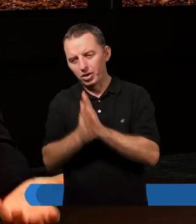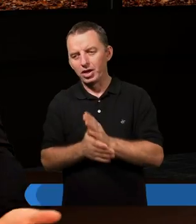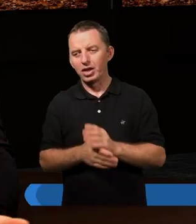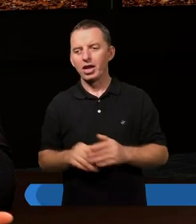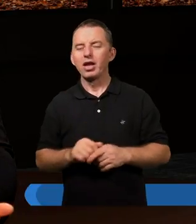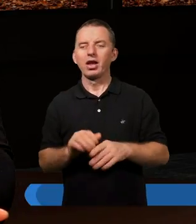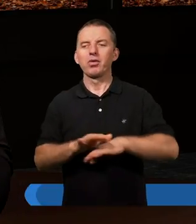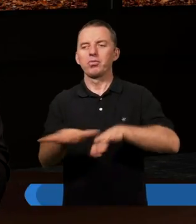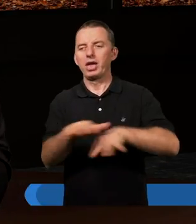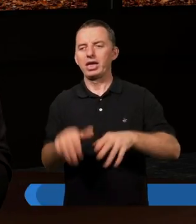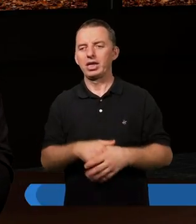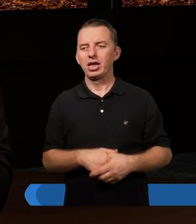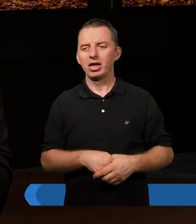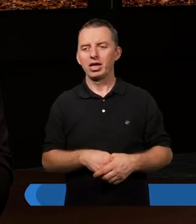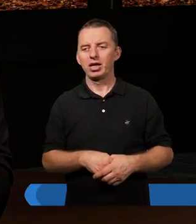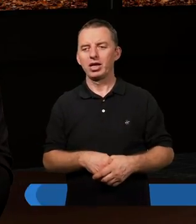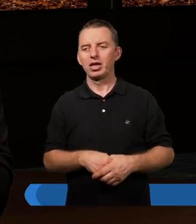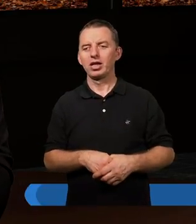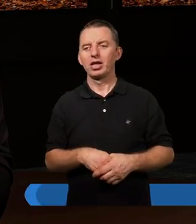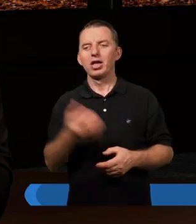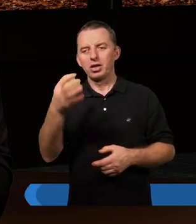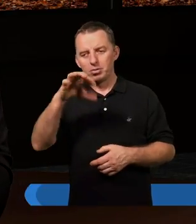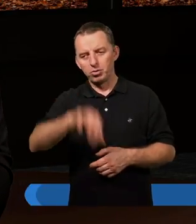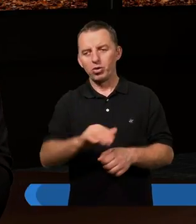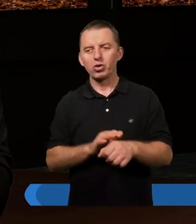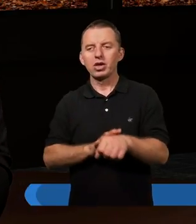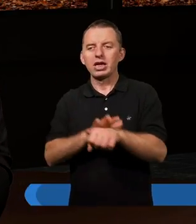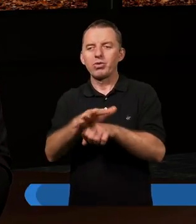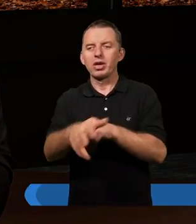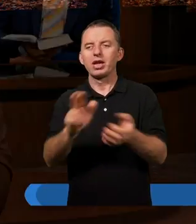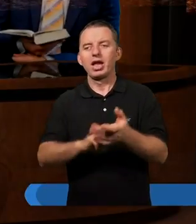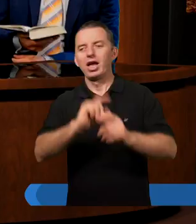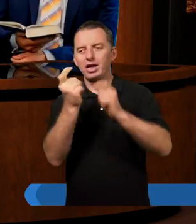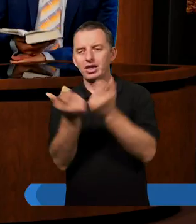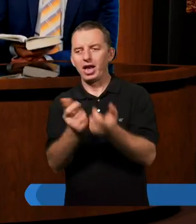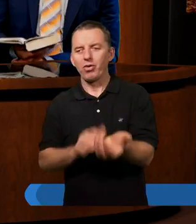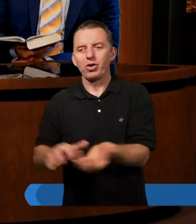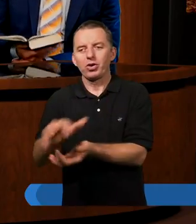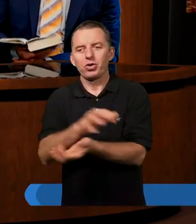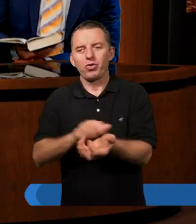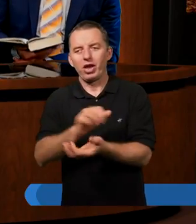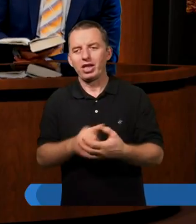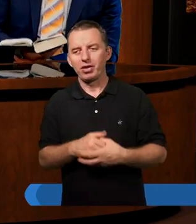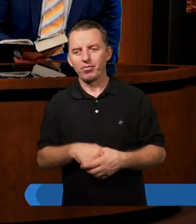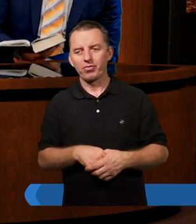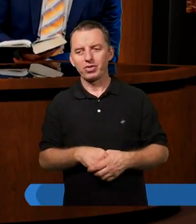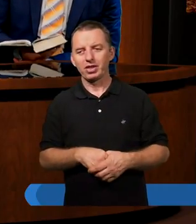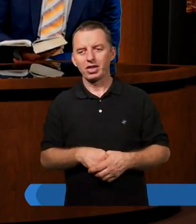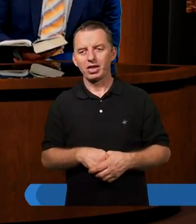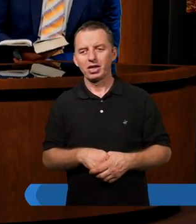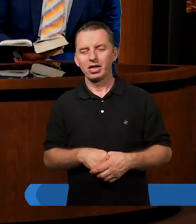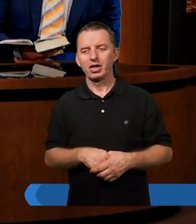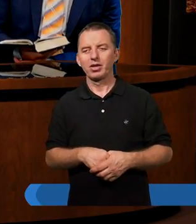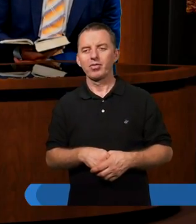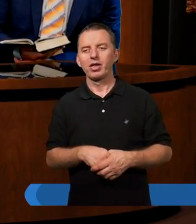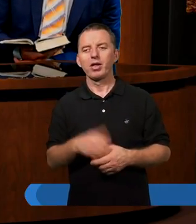paszczą lwa, powstał zbór słynny na cały świat. Na cały świat. Czyli Bóg w prostaczków też używał. No,